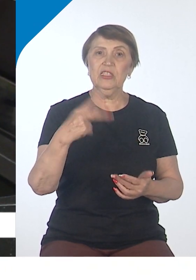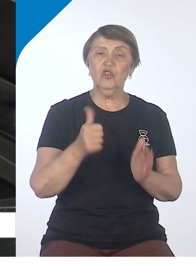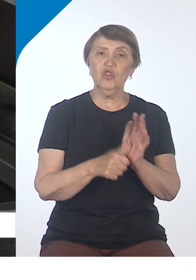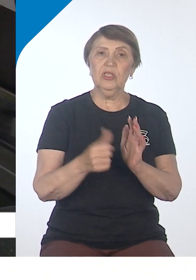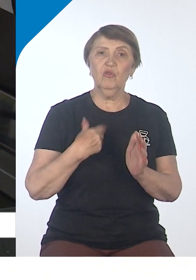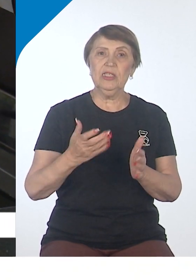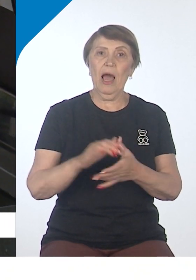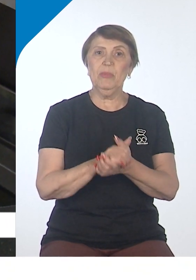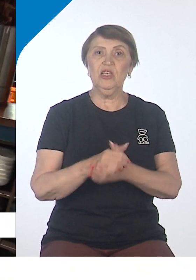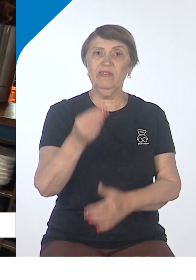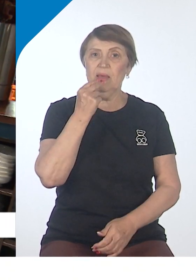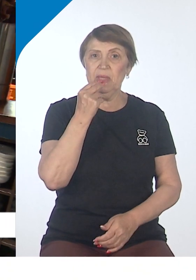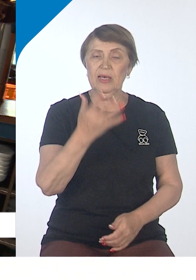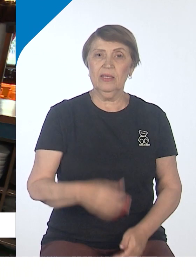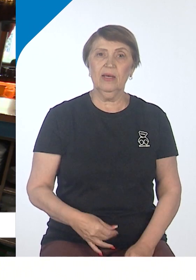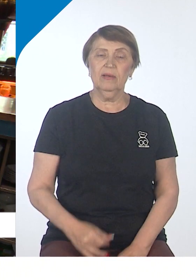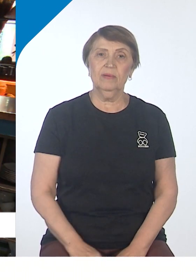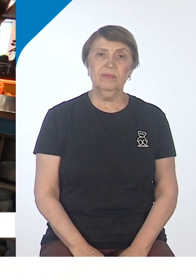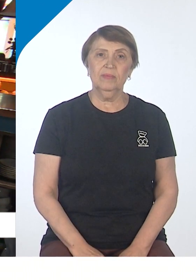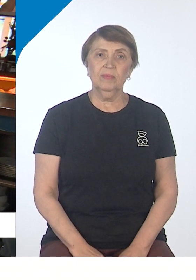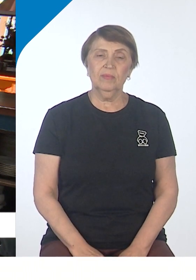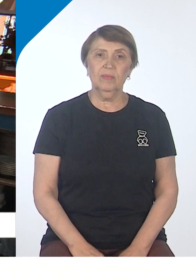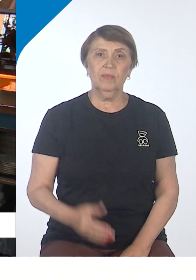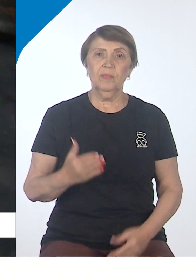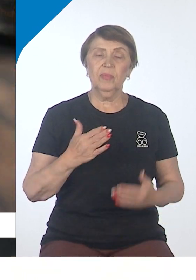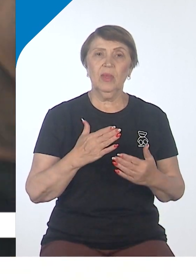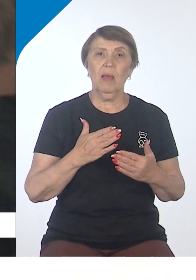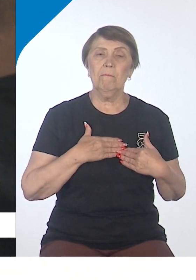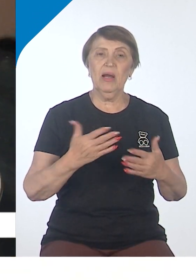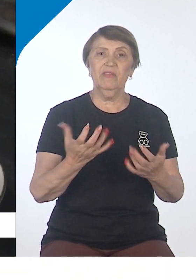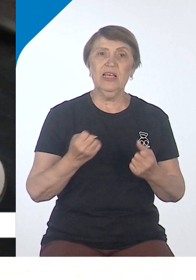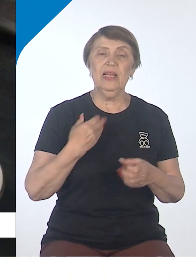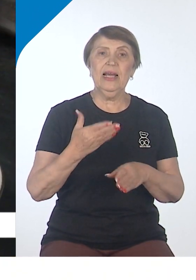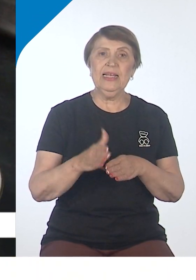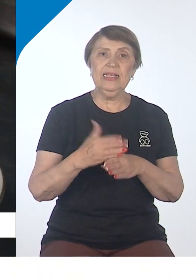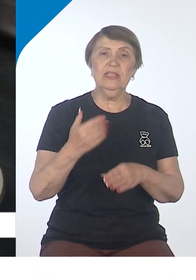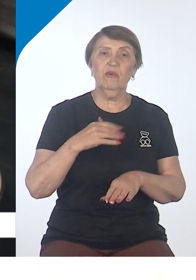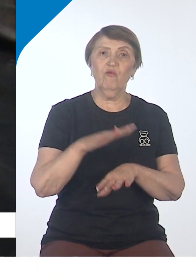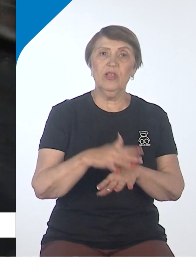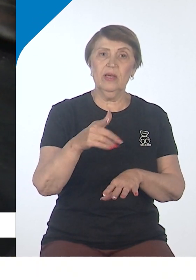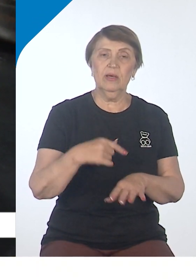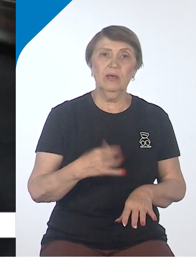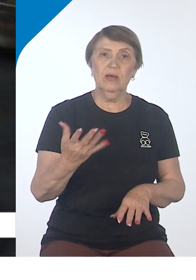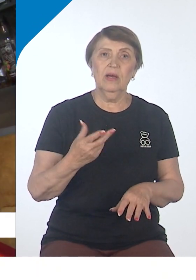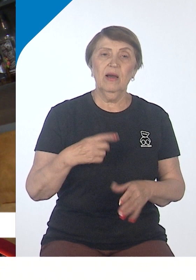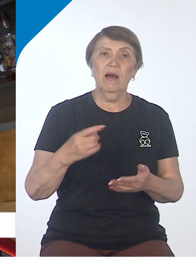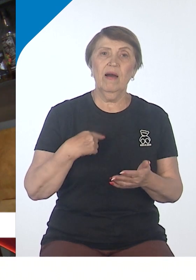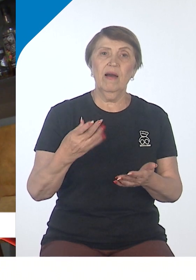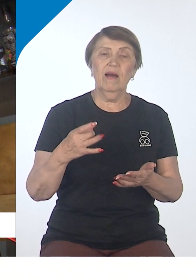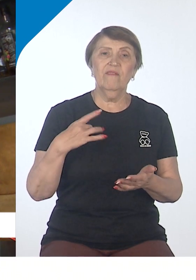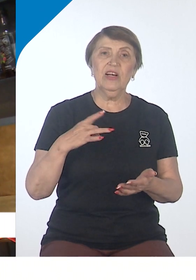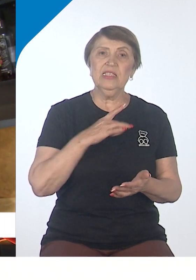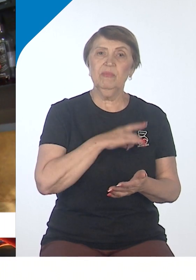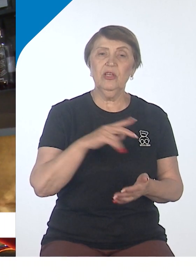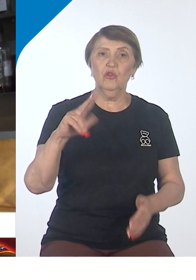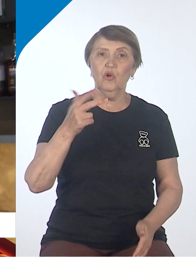в том числе и руководители кафе-кондитерской. Мы взяли кредит в фонде в размере 3 миллионов под